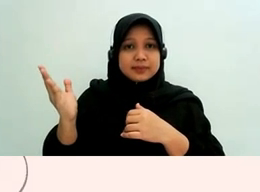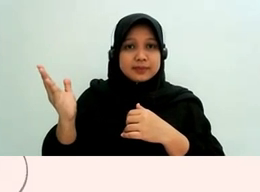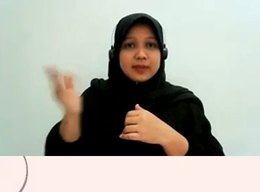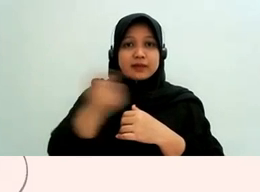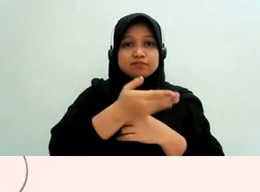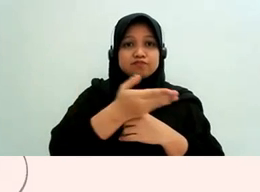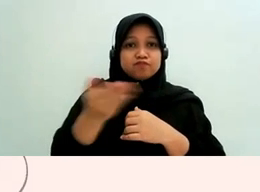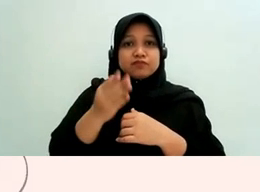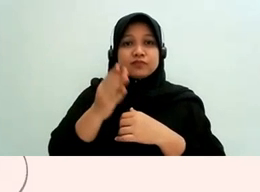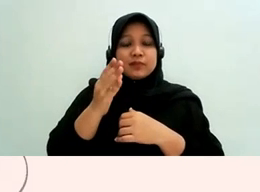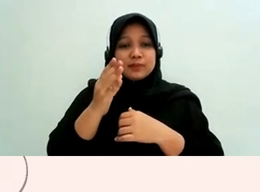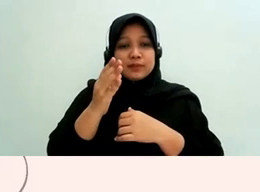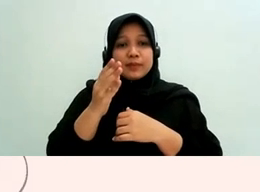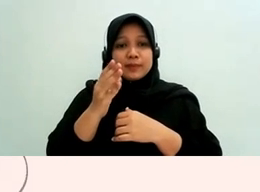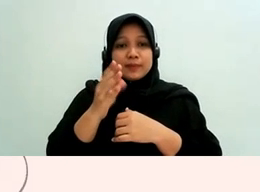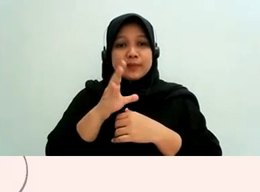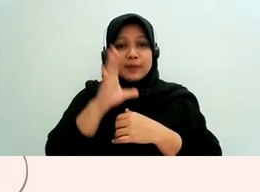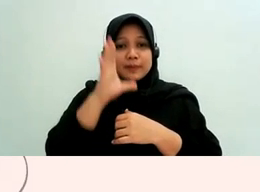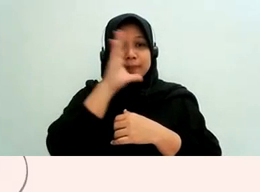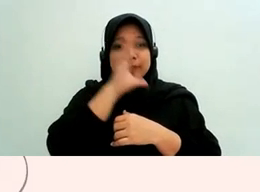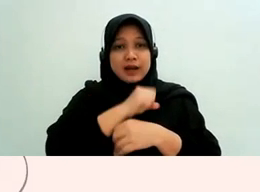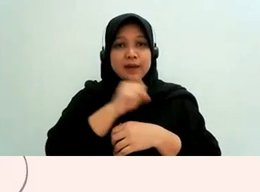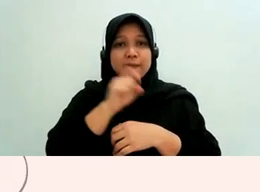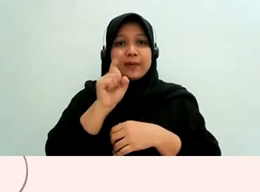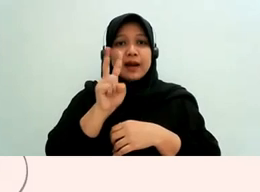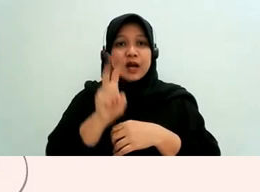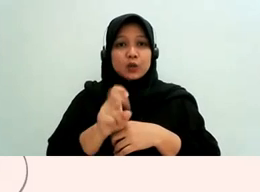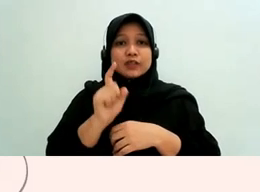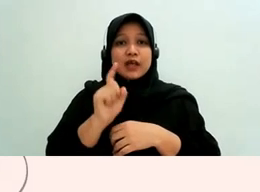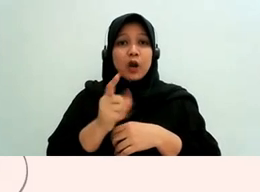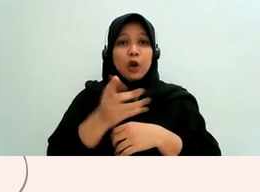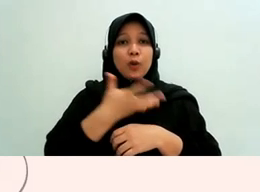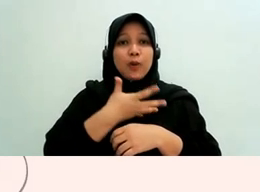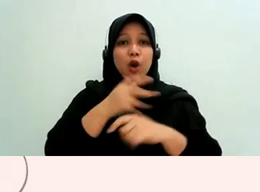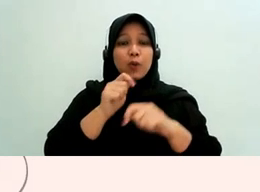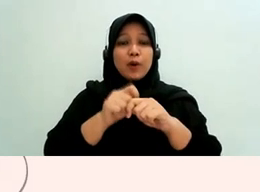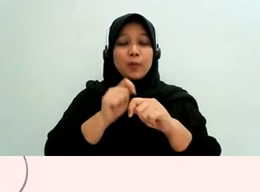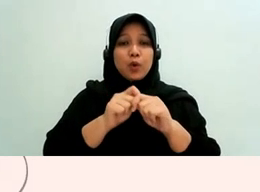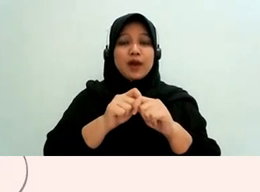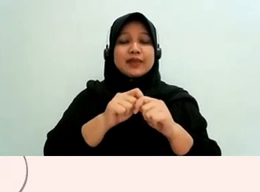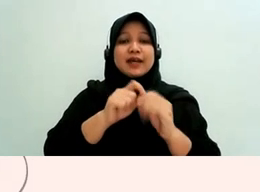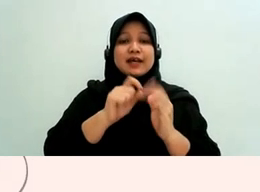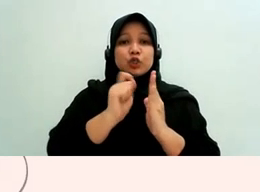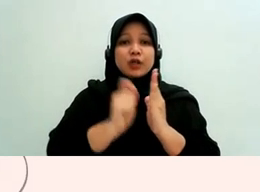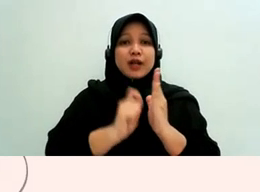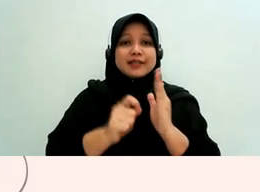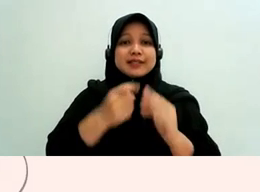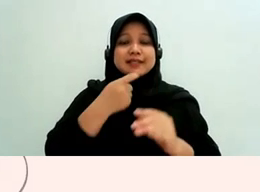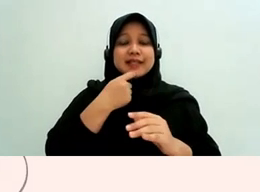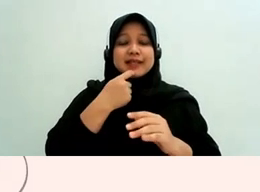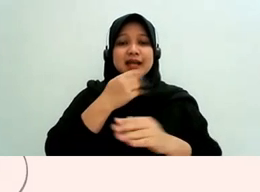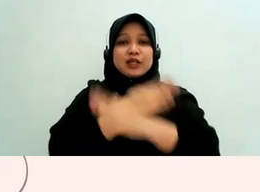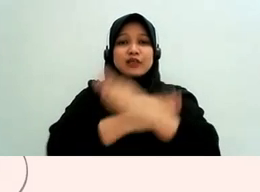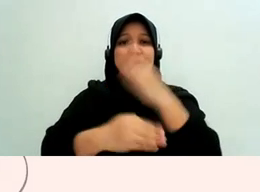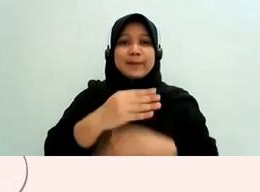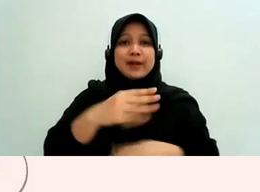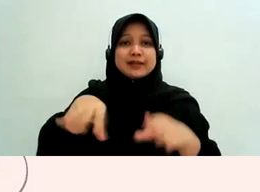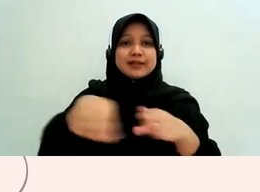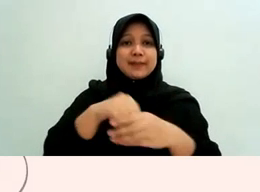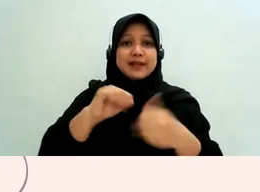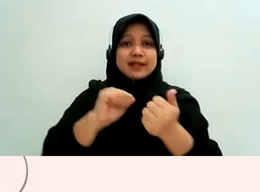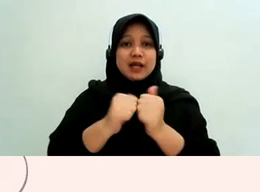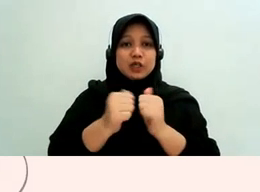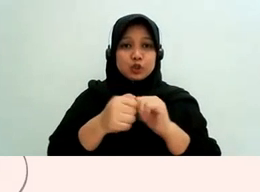juga ketika membuat karya jurnalistik terkait difabel berhadapan dengan hukum akan sangat baik kalau teman-teman